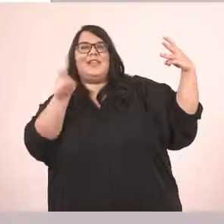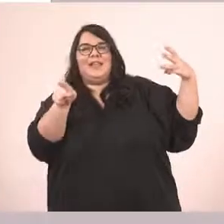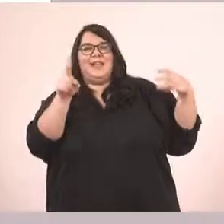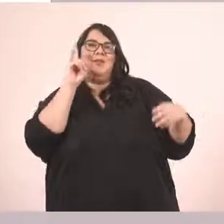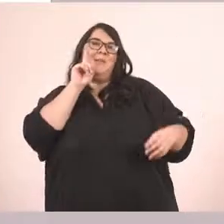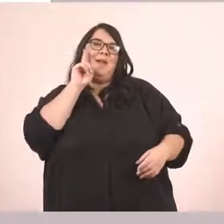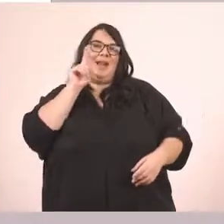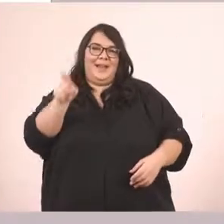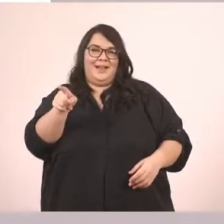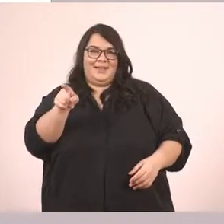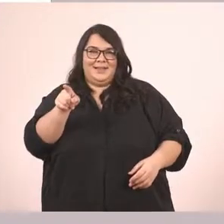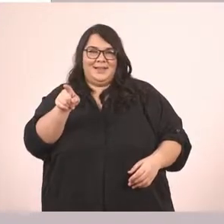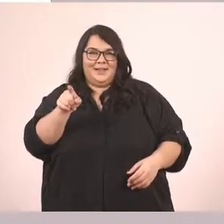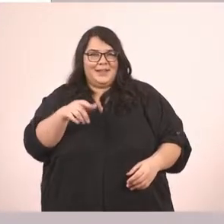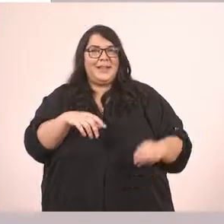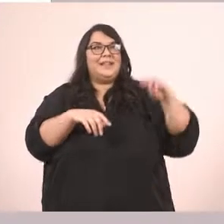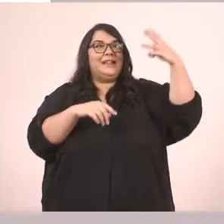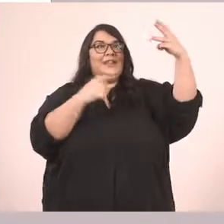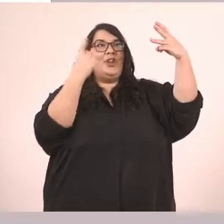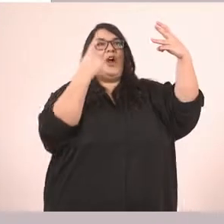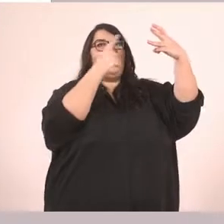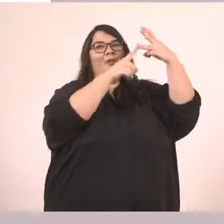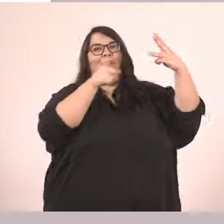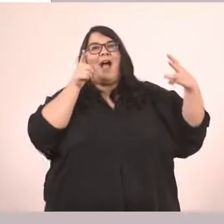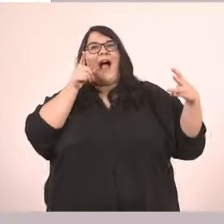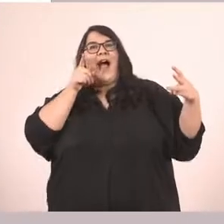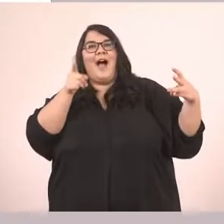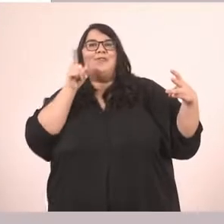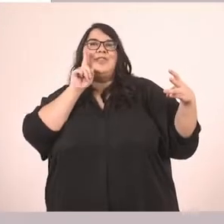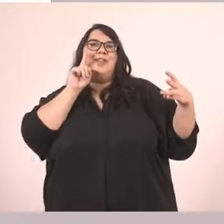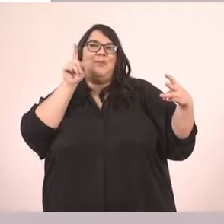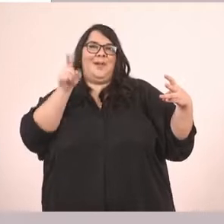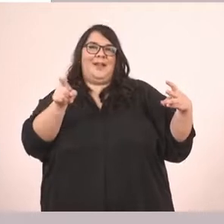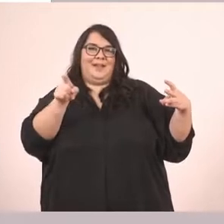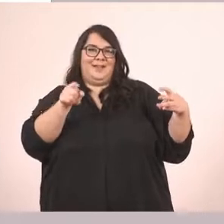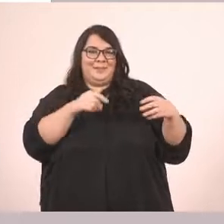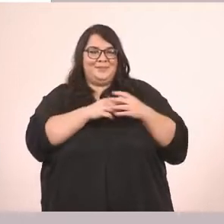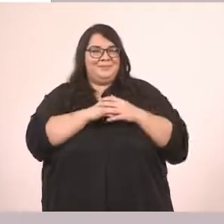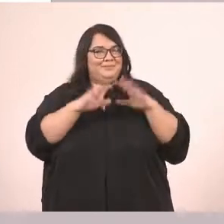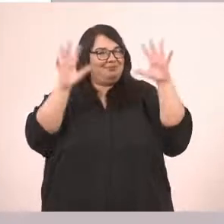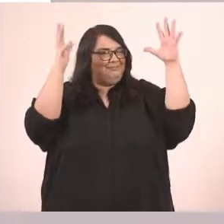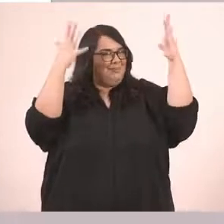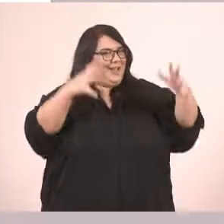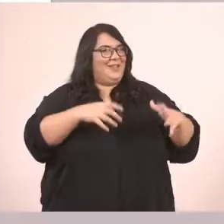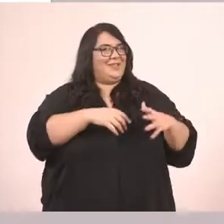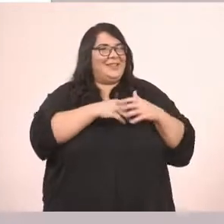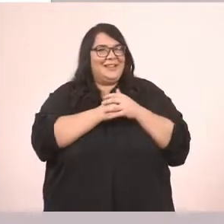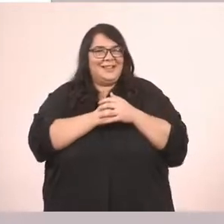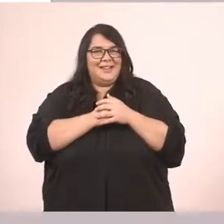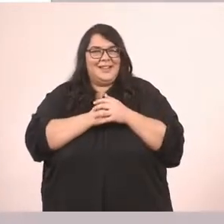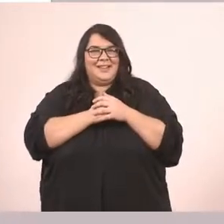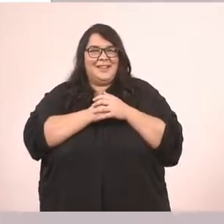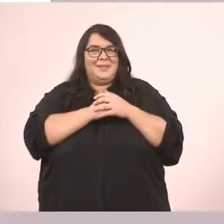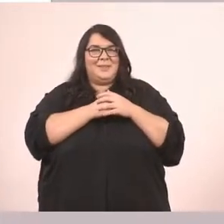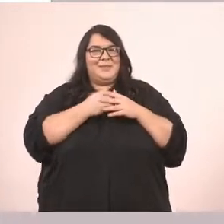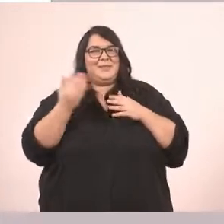μιλήσουμε δηλαδή για το τρίτο ενικό πρόσωπο. Αυτή η κοπέλα. Πάρα πολύ ωραία παιδιά. Πάμε στην